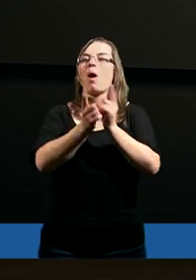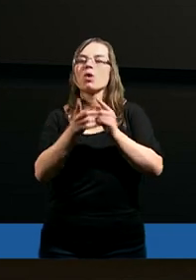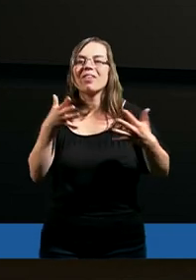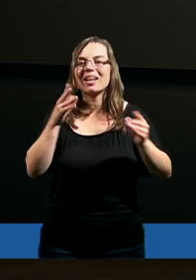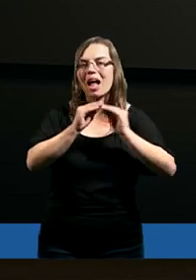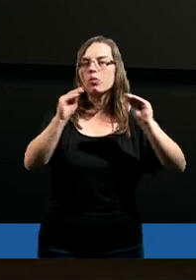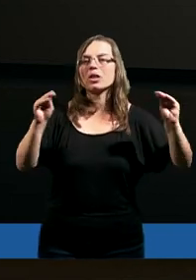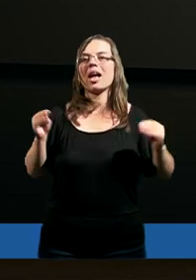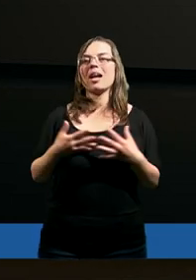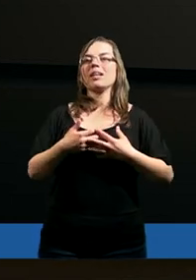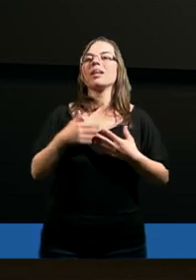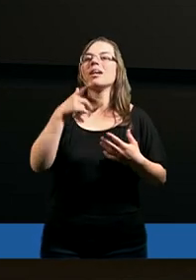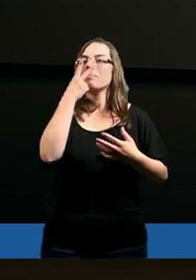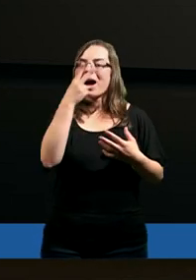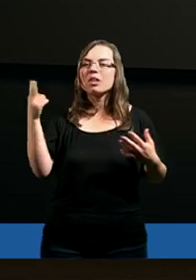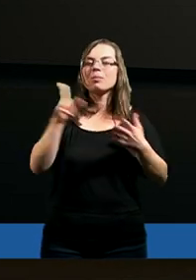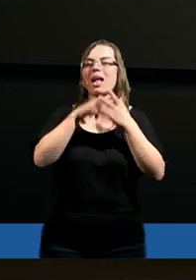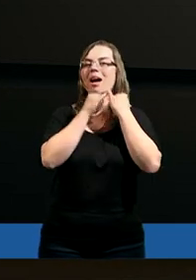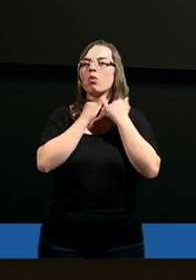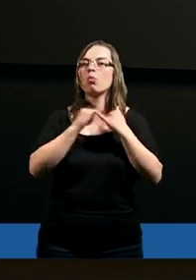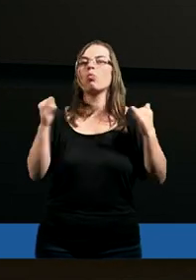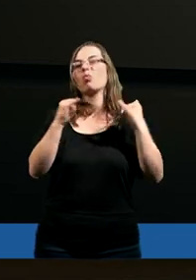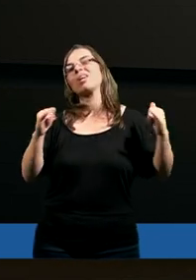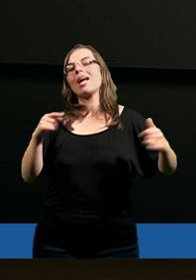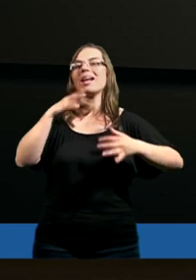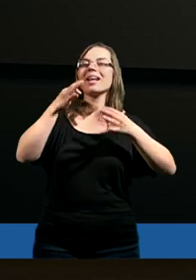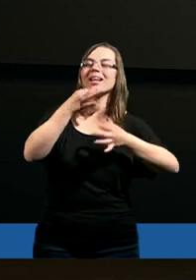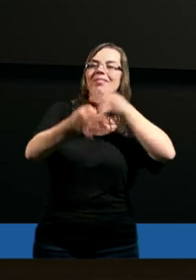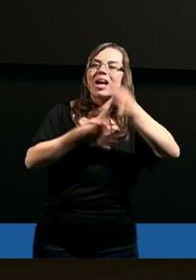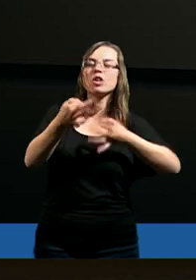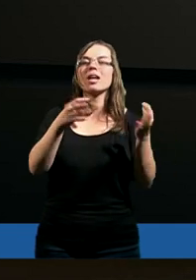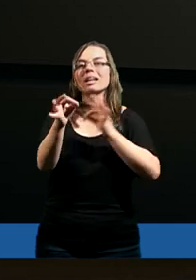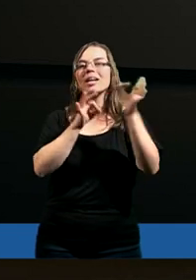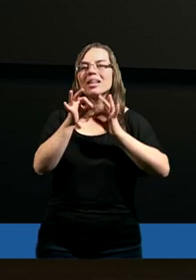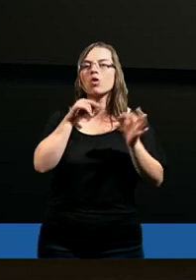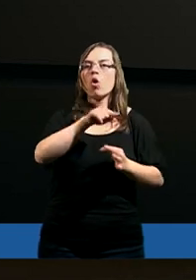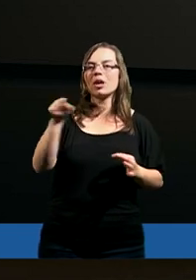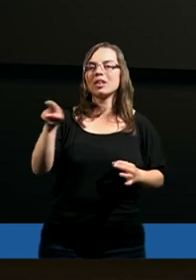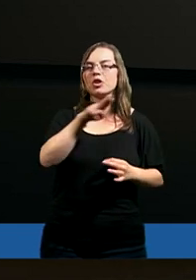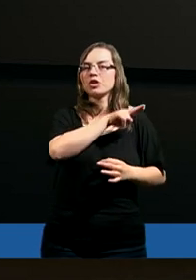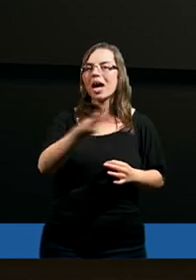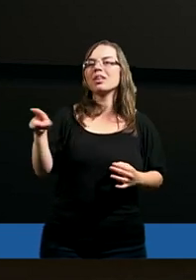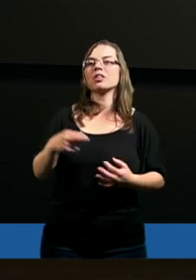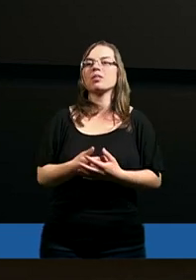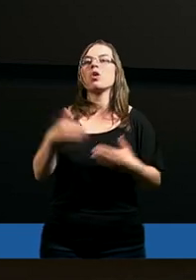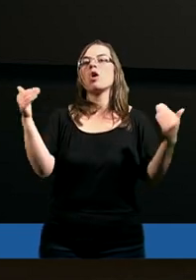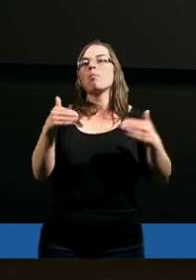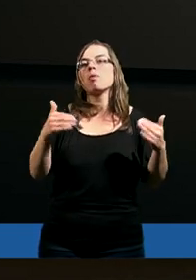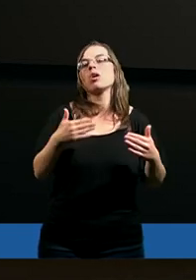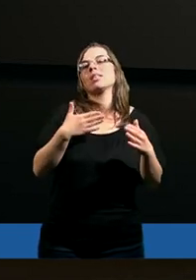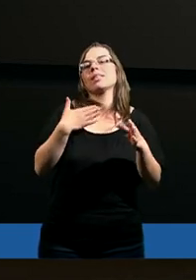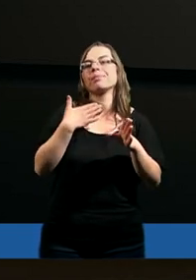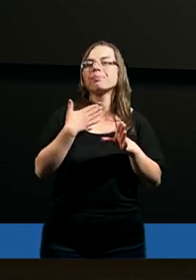fałszywych nauczycieli. Ale my kiedy patrzymy na różnego rodzaju zwiedzenia, które w historii Kościoła się objawiły,